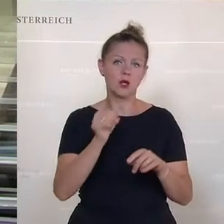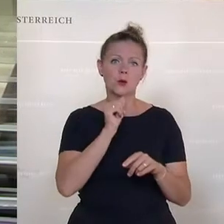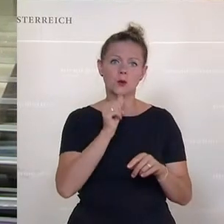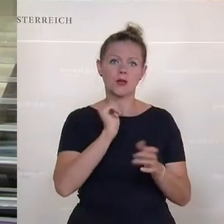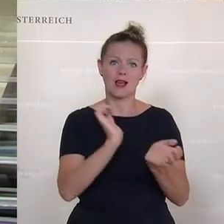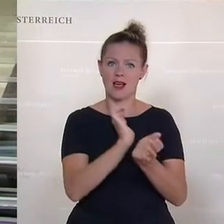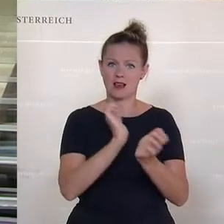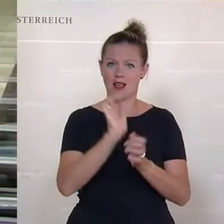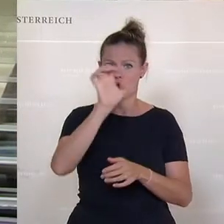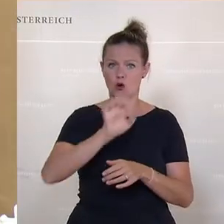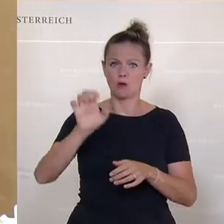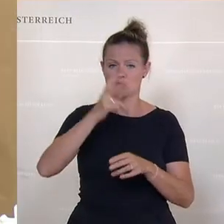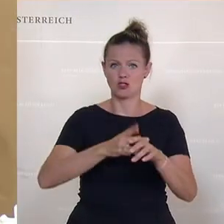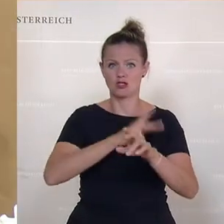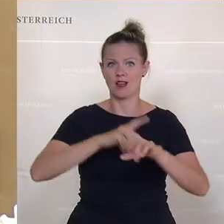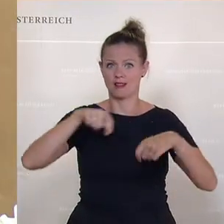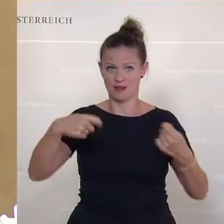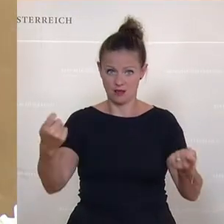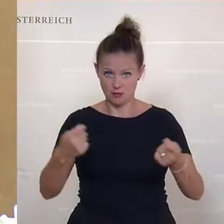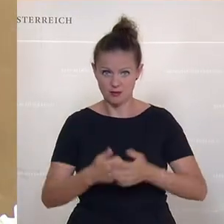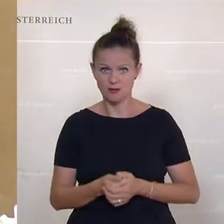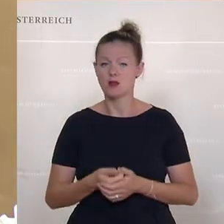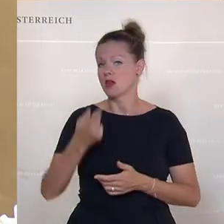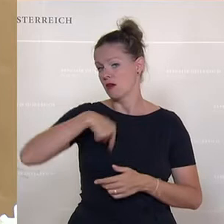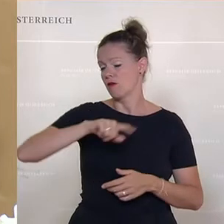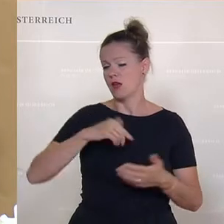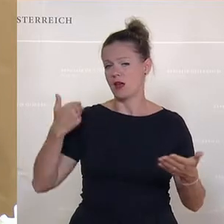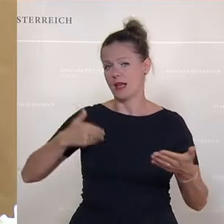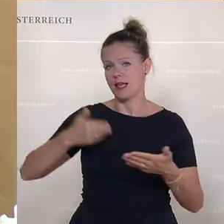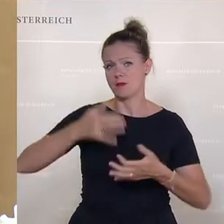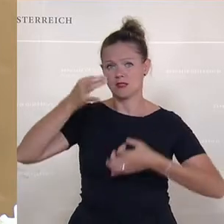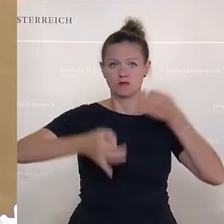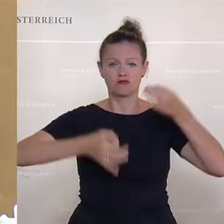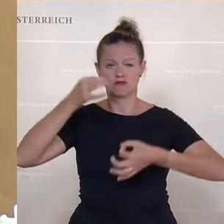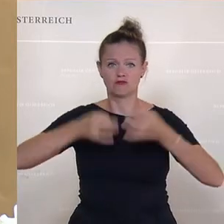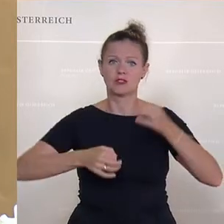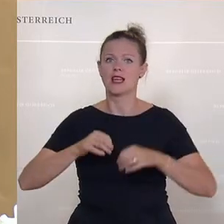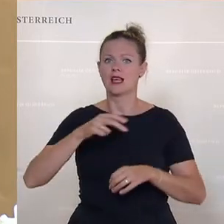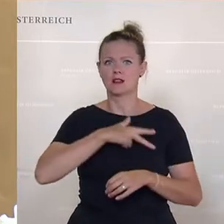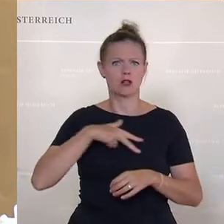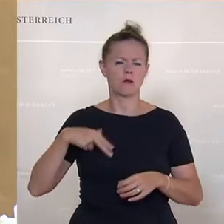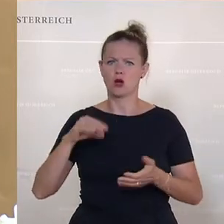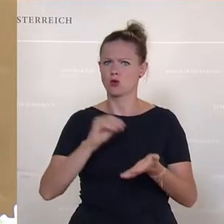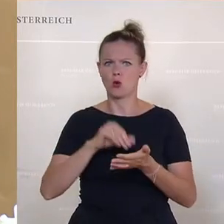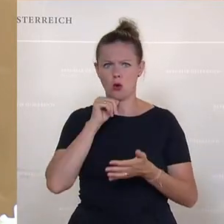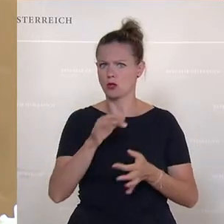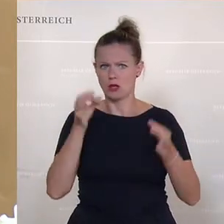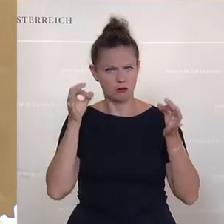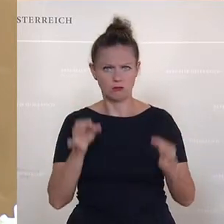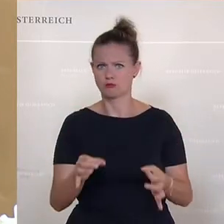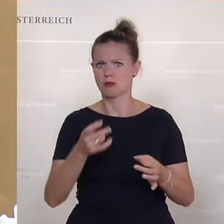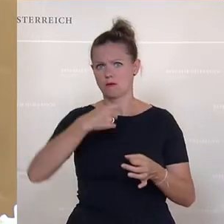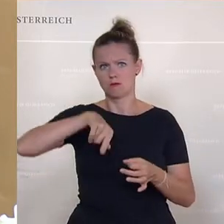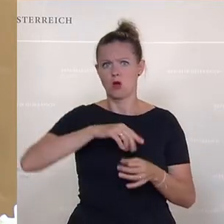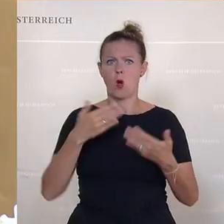gibt in europäischen Staaten? Ja, wir evaluieren das regelmäßig. Dänemark hat noch nicht emittiert, ist mein Wissensstand. Die wollen in